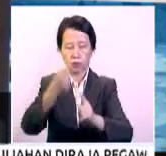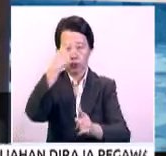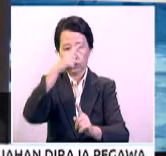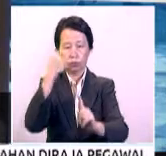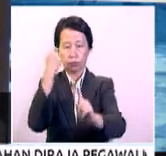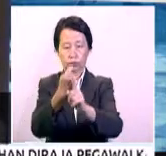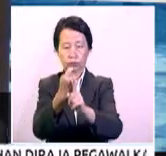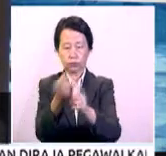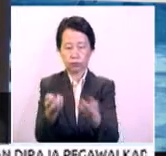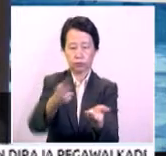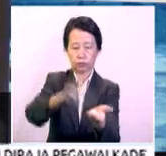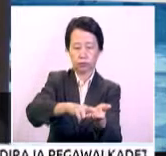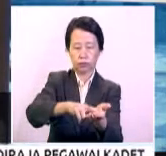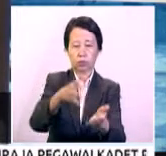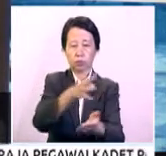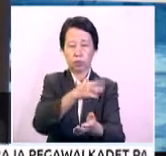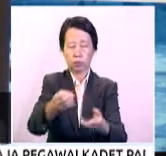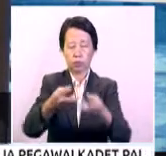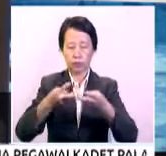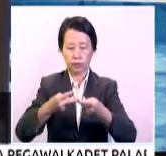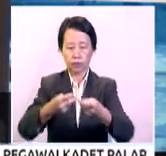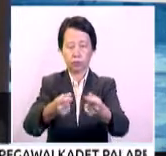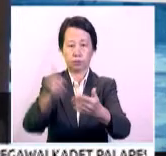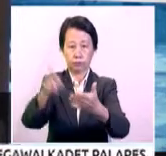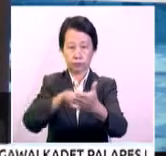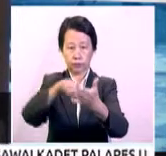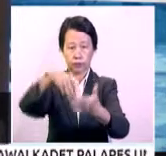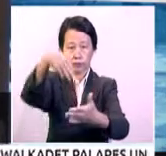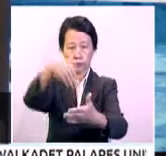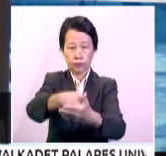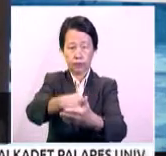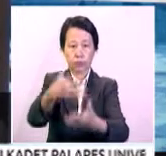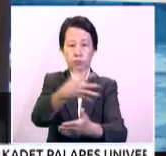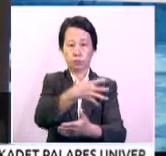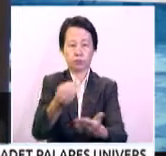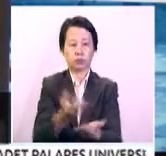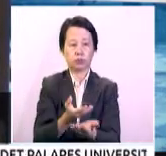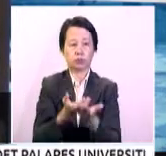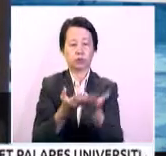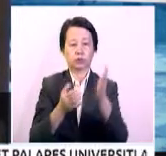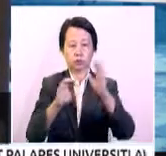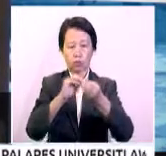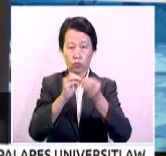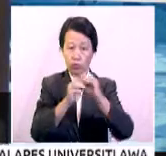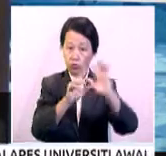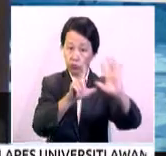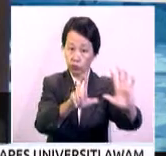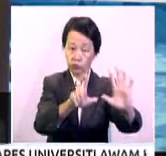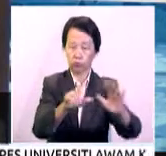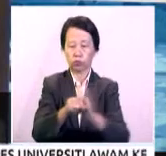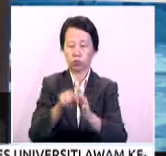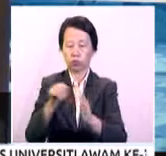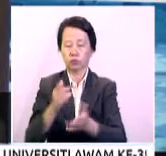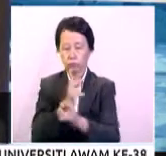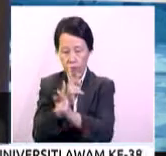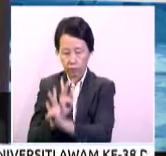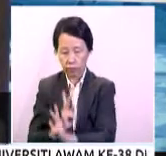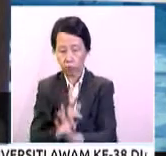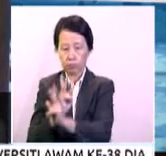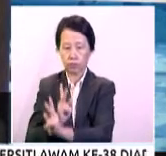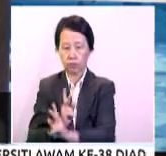pendaftaran dan penjalanan pilihan raya dan tujuh pemeliharaan